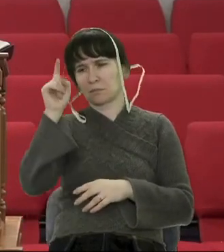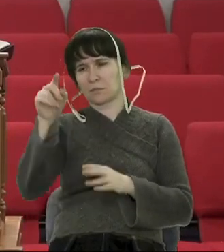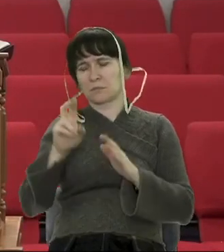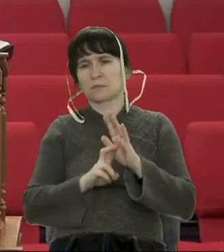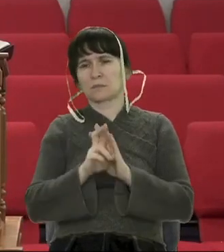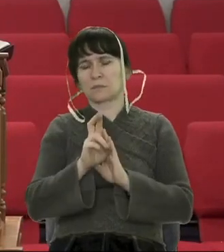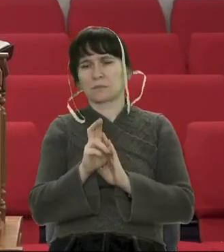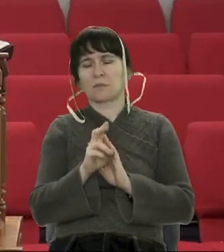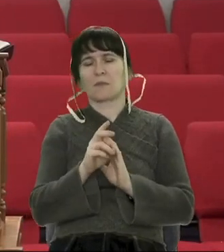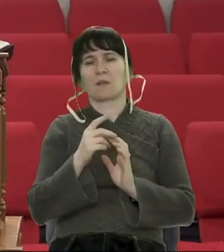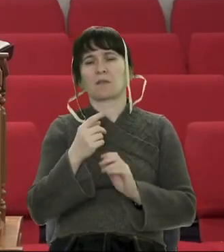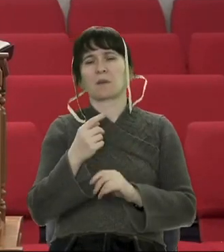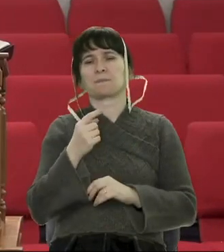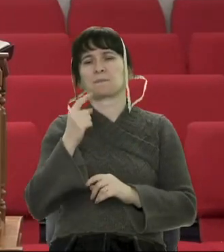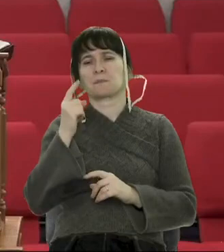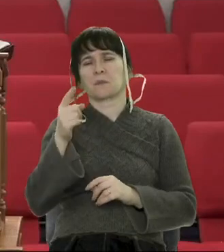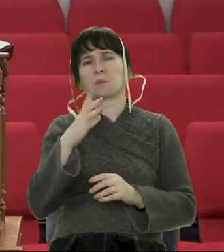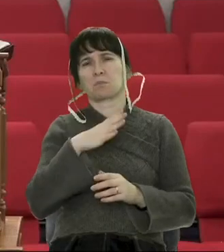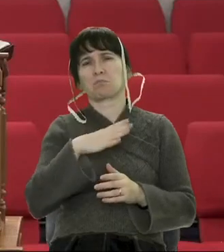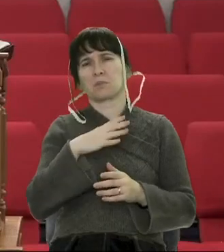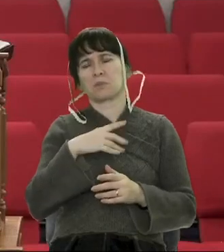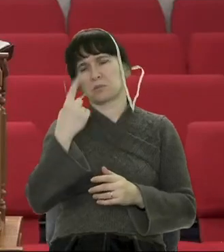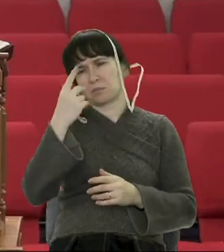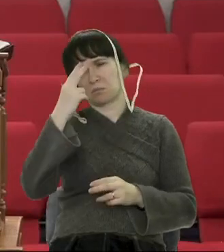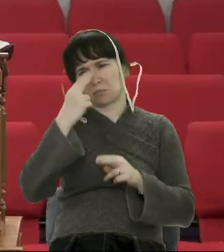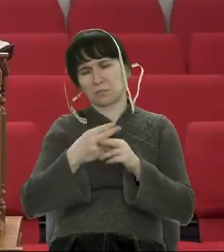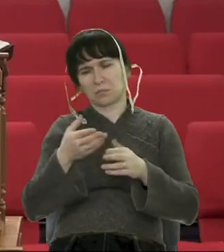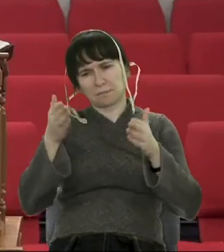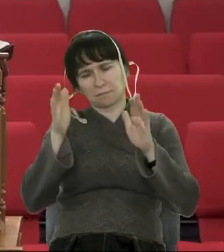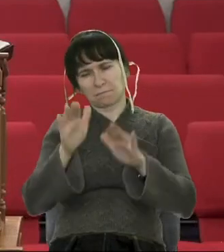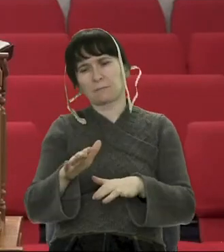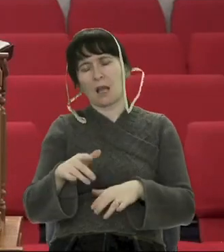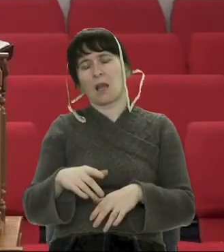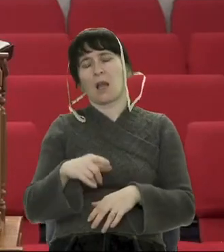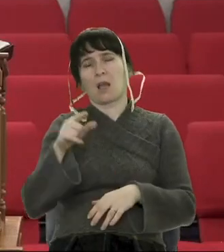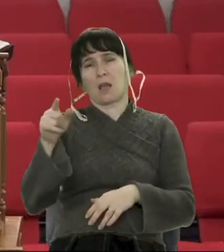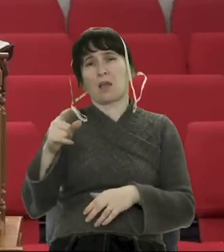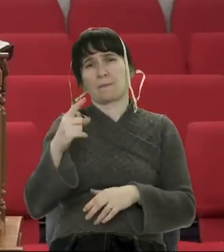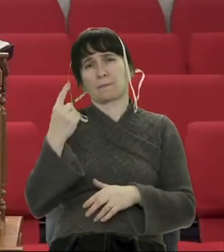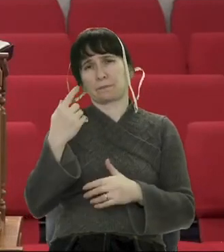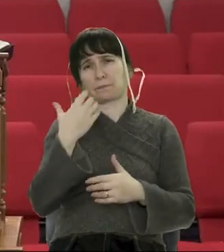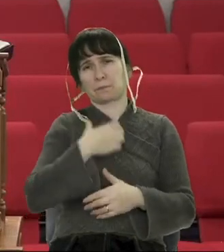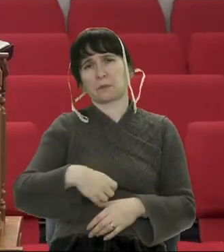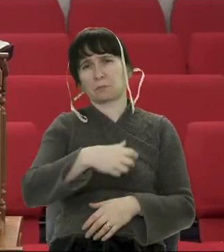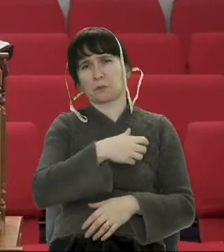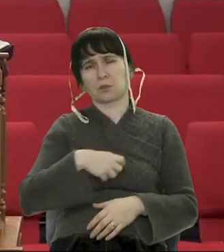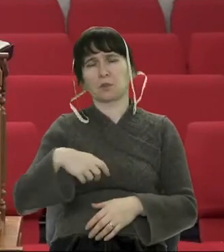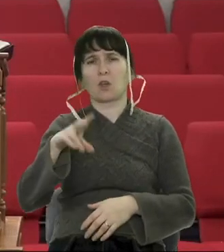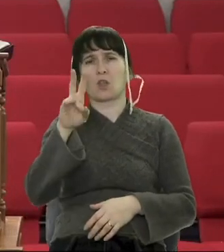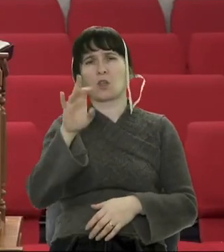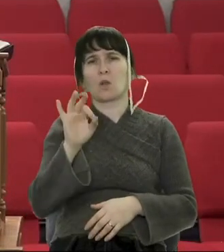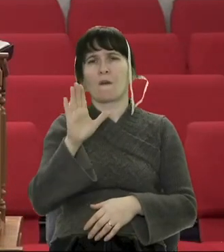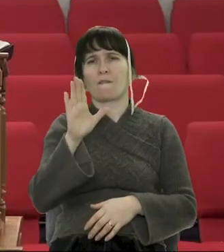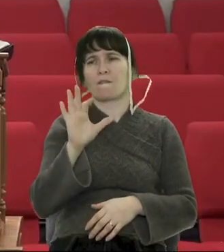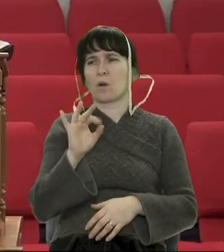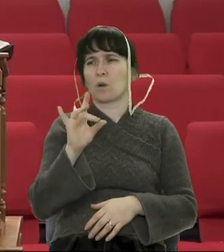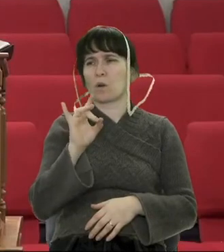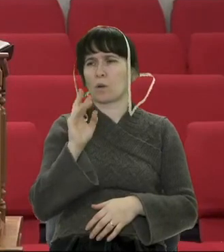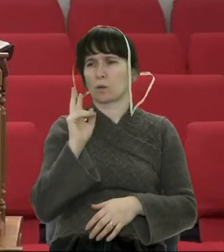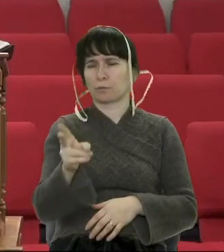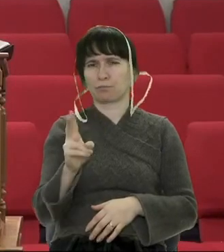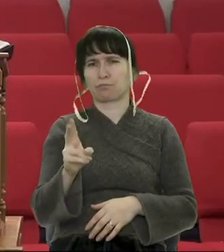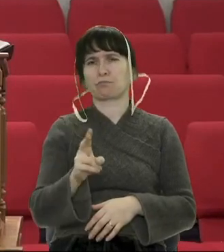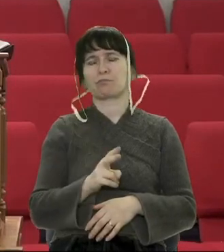його, задає питання до людей, до церкви звертається, рукопоклад, стоять два дякона,